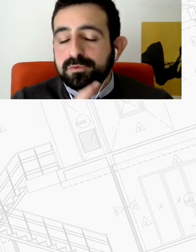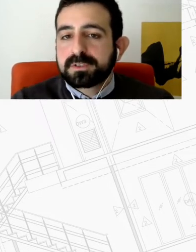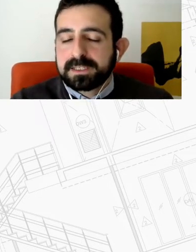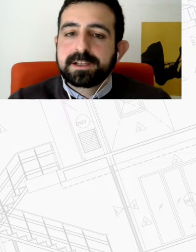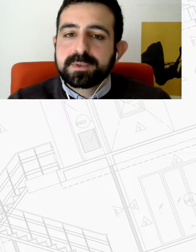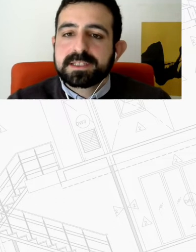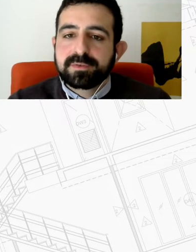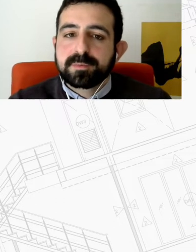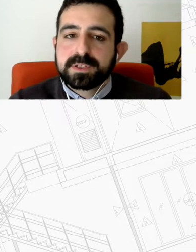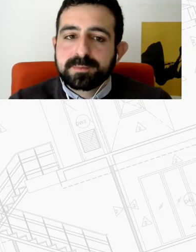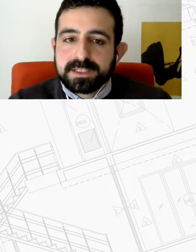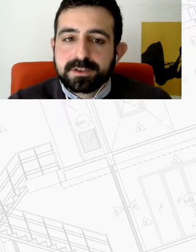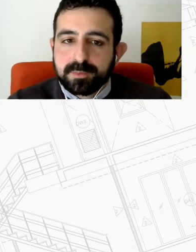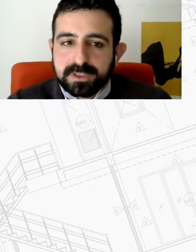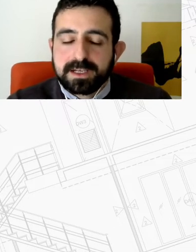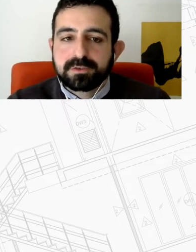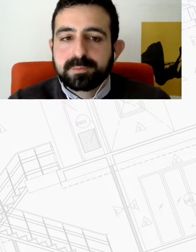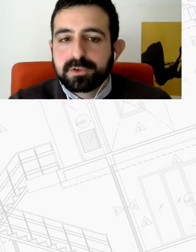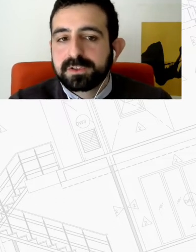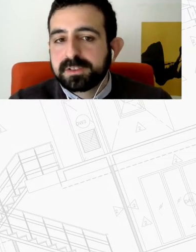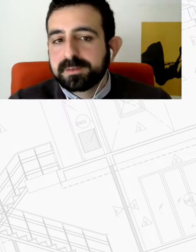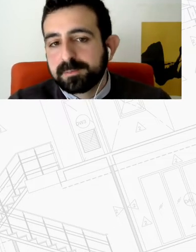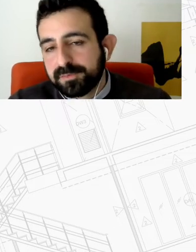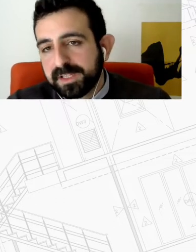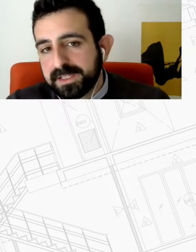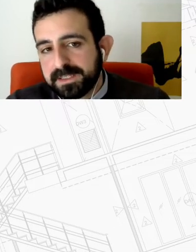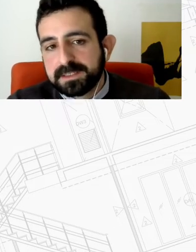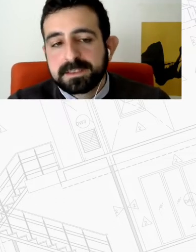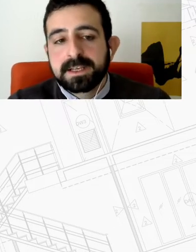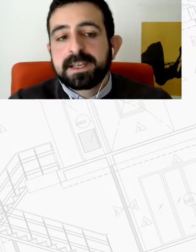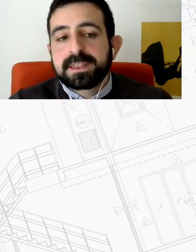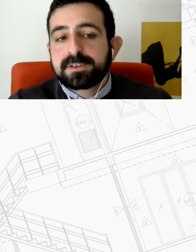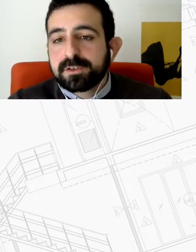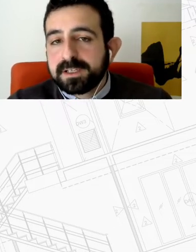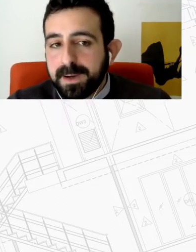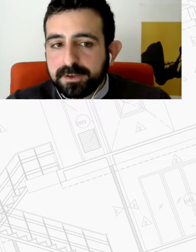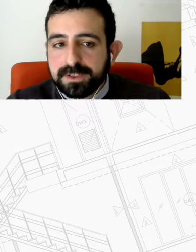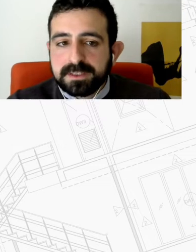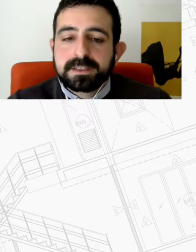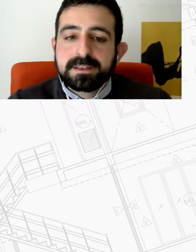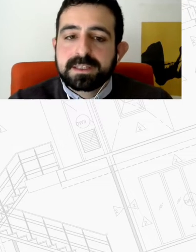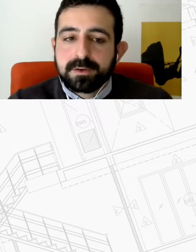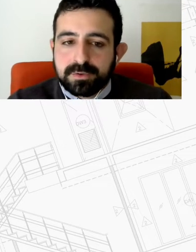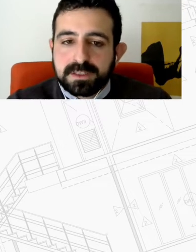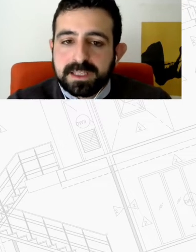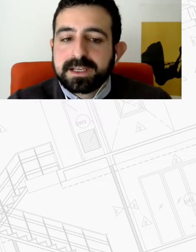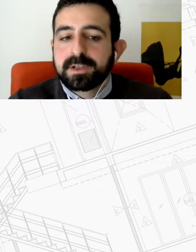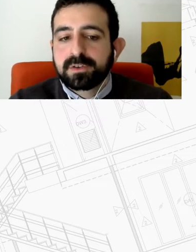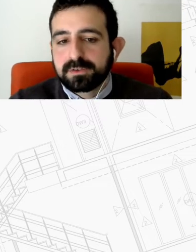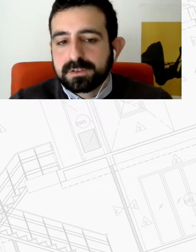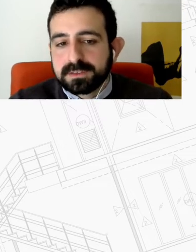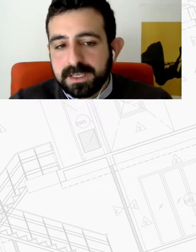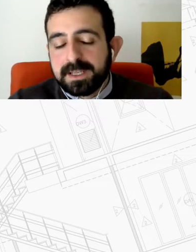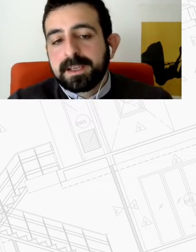βάση αυτούς καταλήγουμε και στη διαφοροποίηση μεταξύ των μοντέλων. Πρώτον είναι η μορφή ενίκησης, δεύτερον είναι η πάροχη η δικαιούχη και η